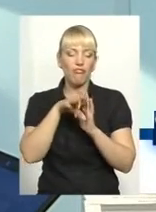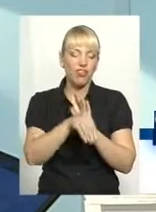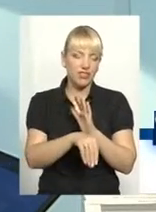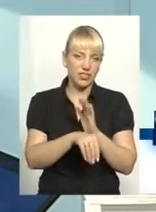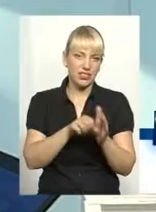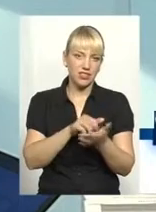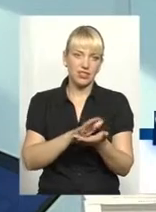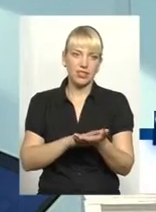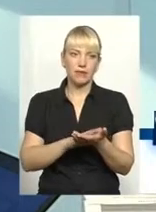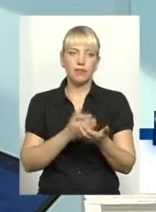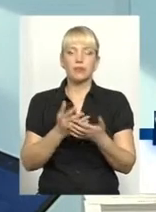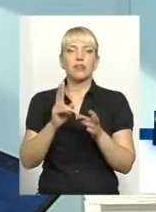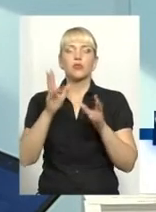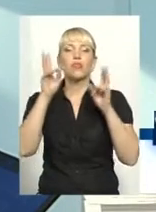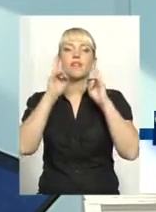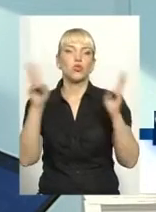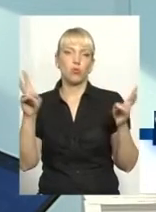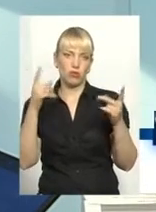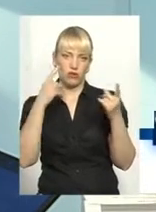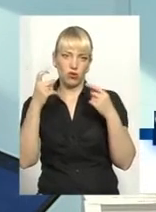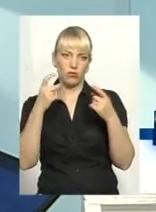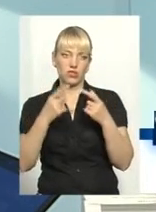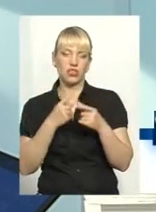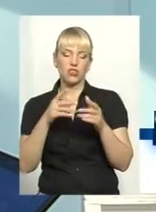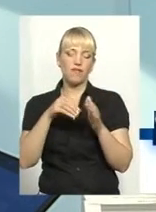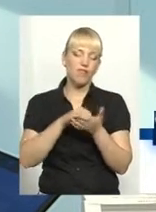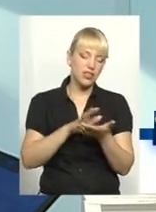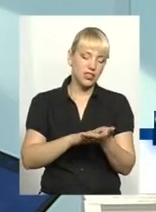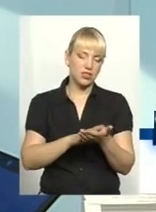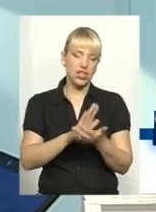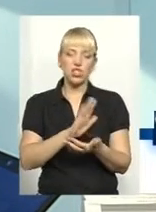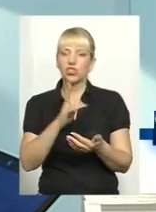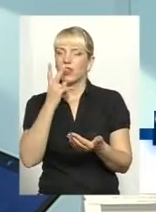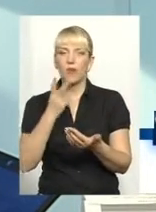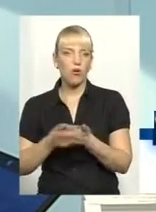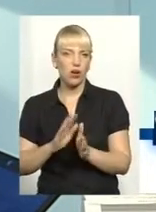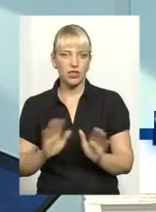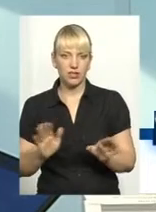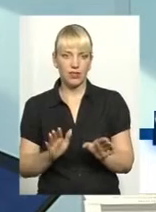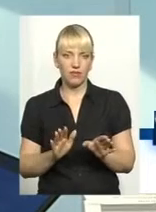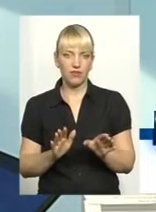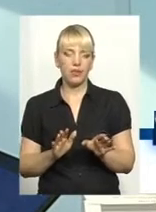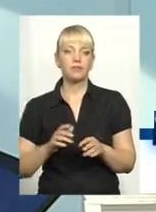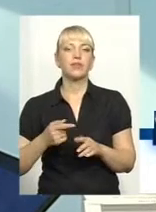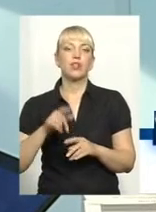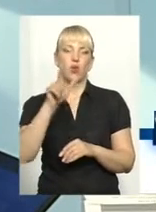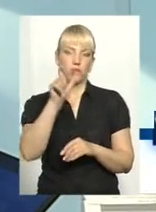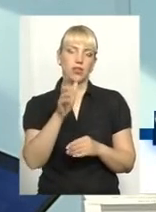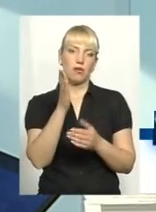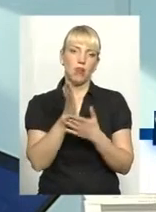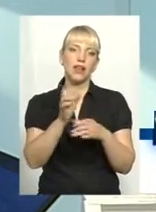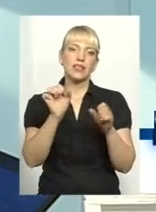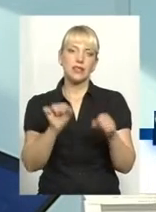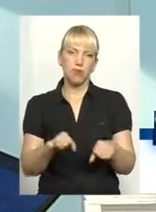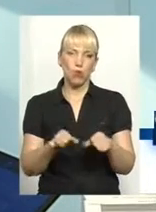йому невідома була та інформація, і він чи вніс, чи не показав, не відобразив її в електронному вигляді, він буде мати змогу